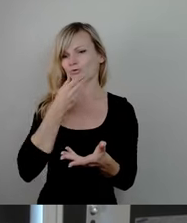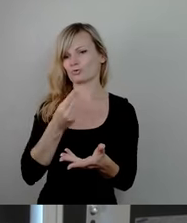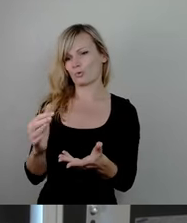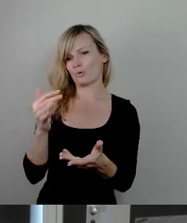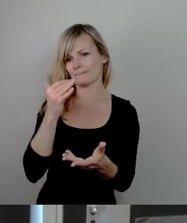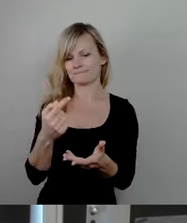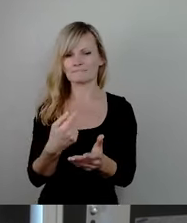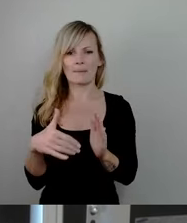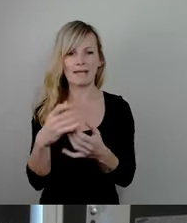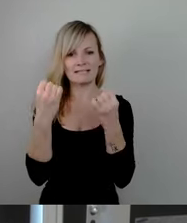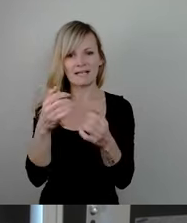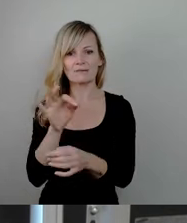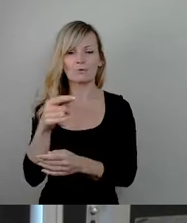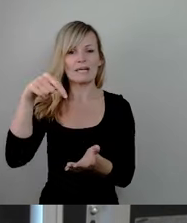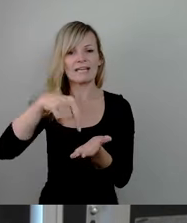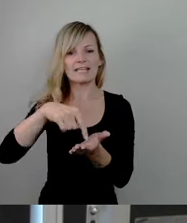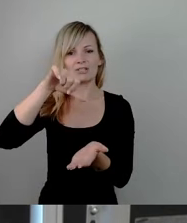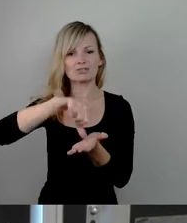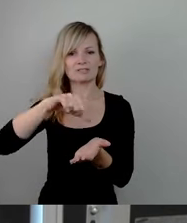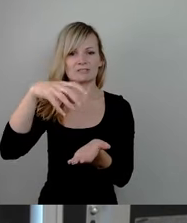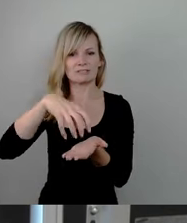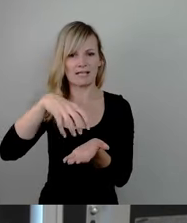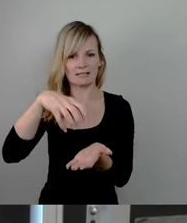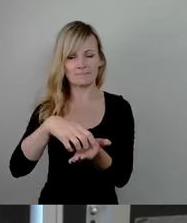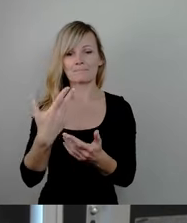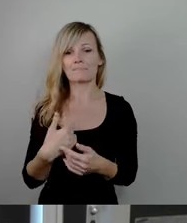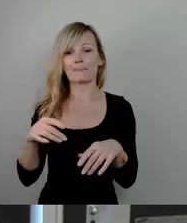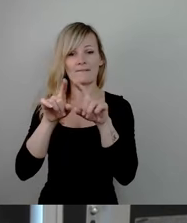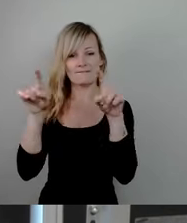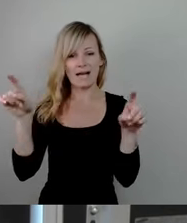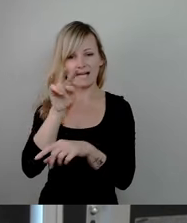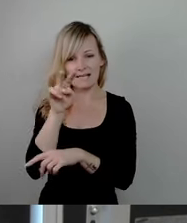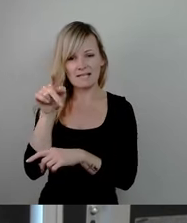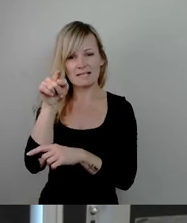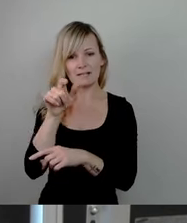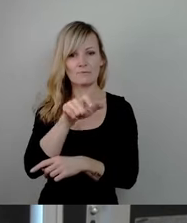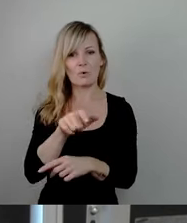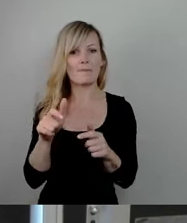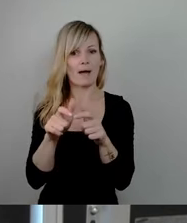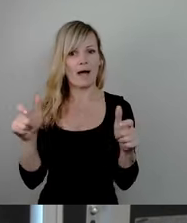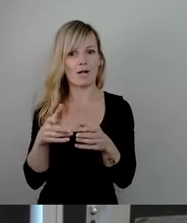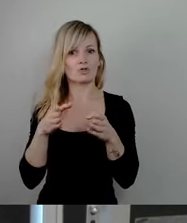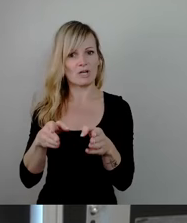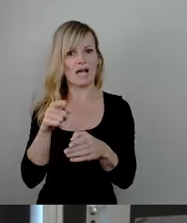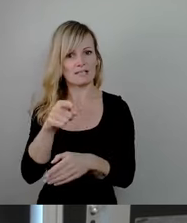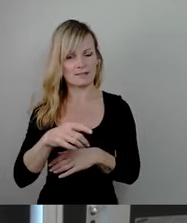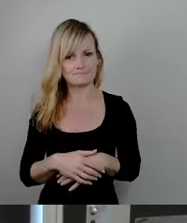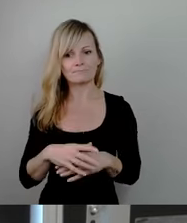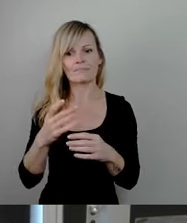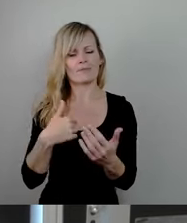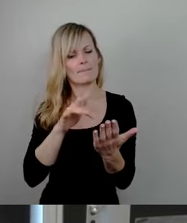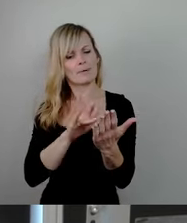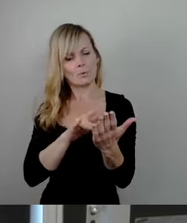für die Innenstadt, Einrichtung einer Citywache auf der Prager Straße. In der Begründung lese ich,